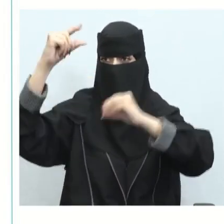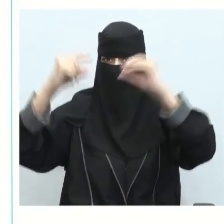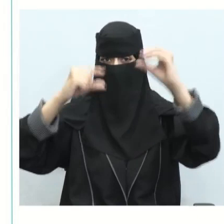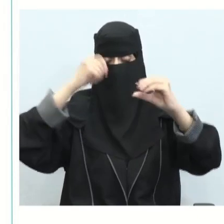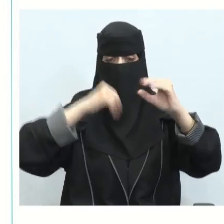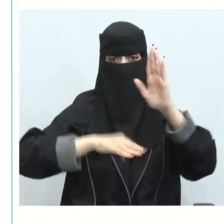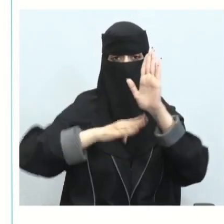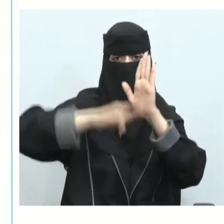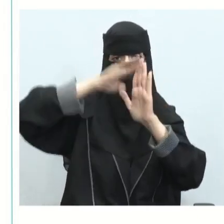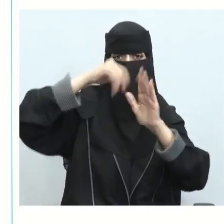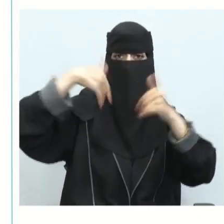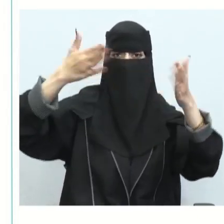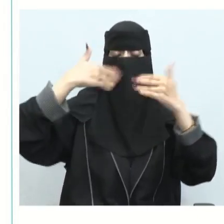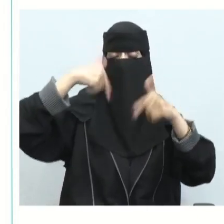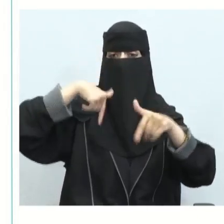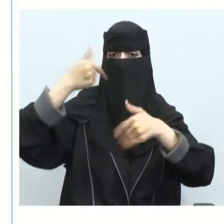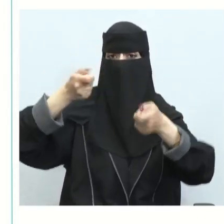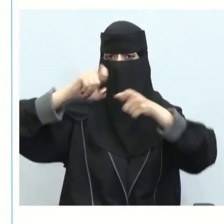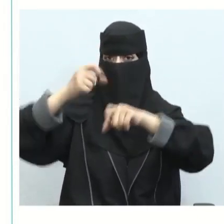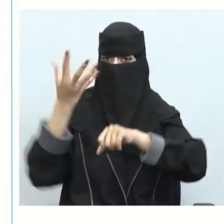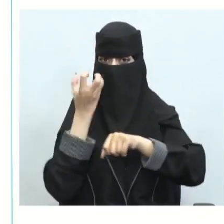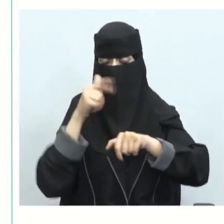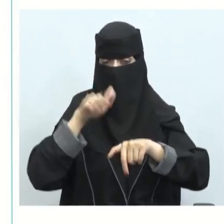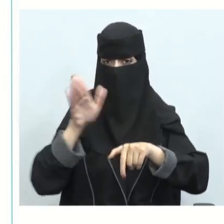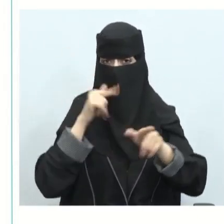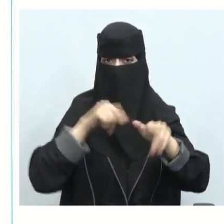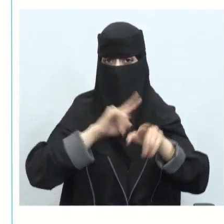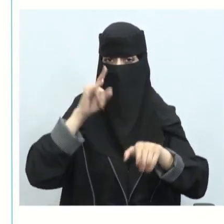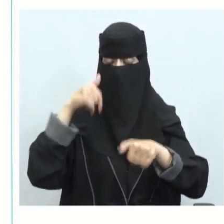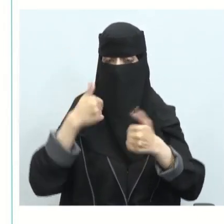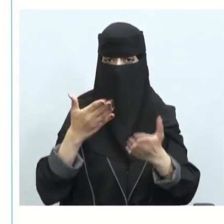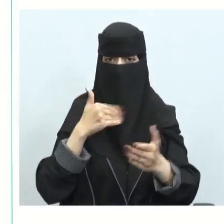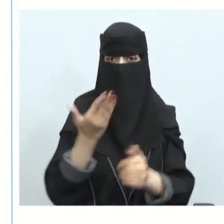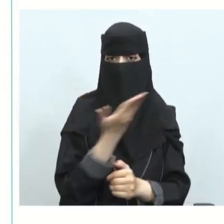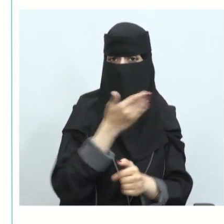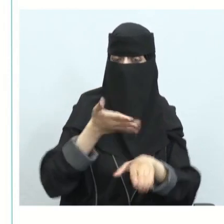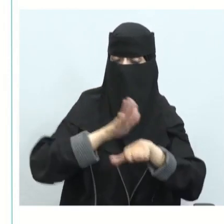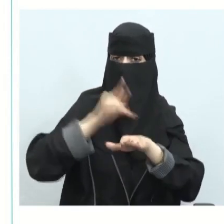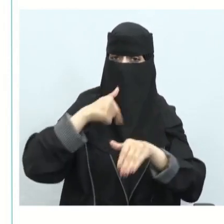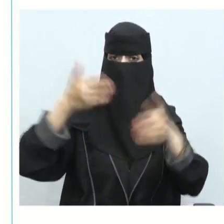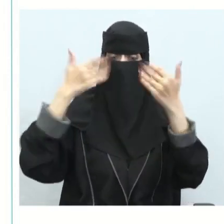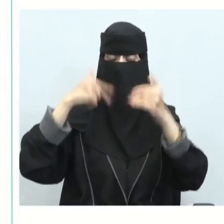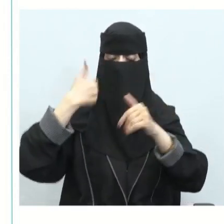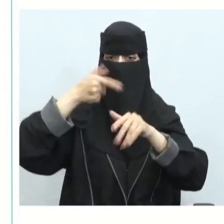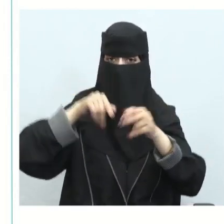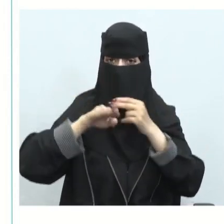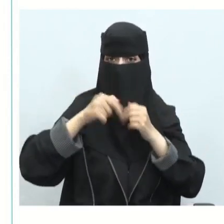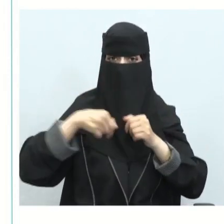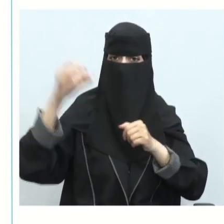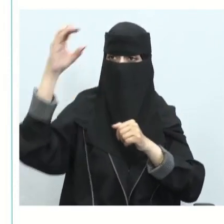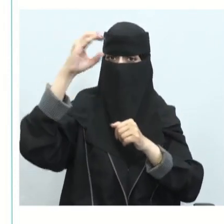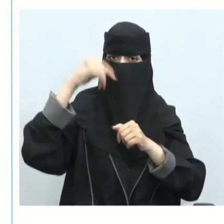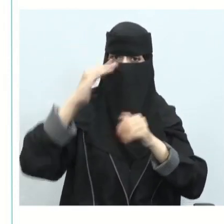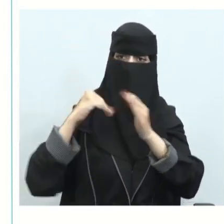طبقات الجو وكميات الكربون التي يتم امتصاصها من الجو بحيث لا يكون لك تأثير على الجو من خلال الكربون